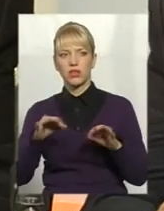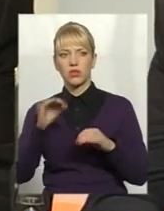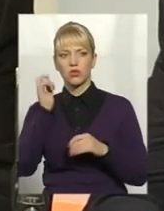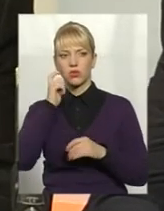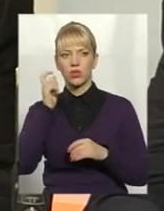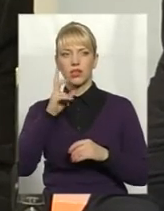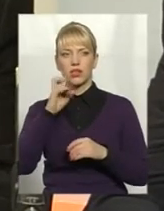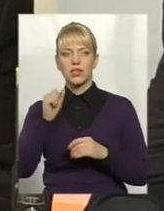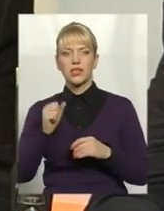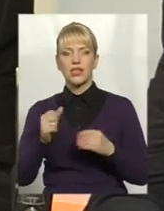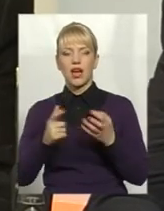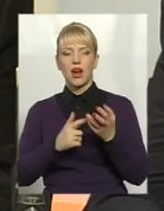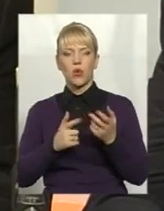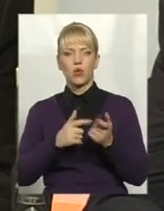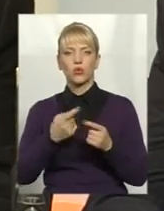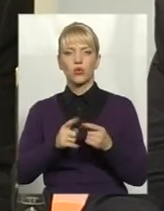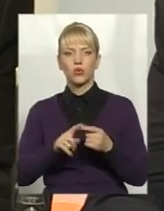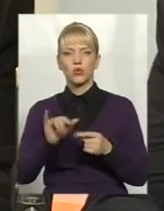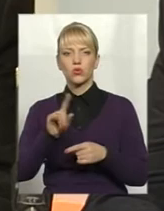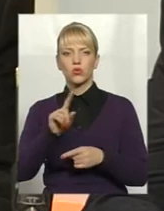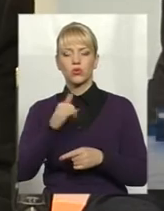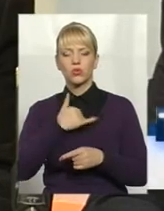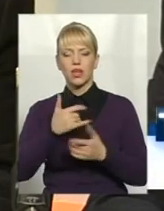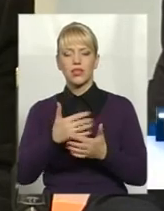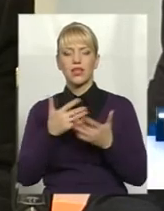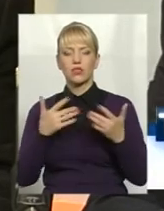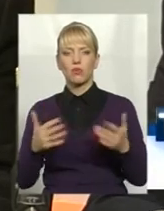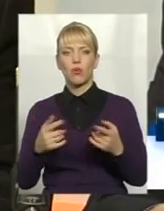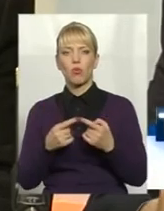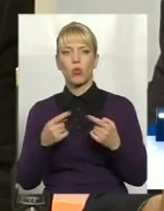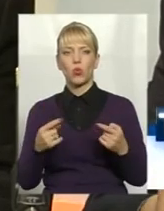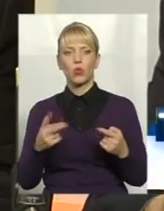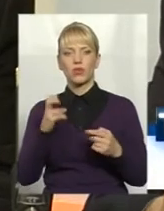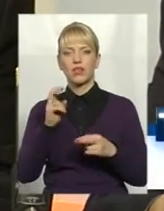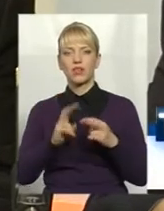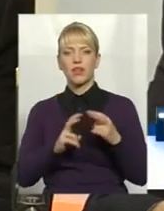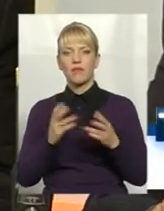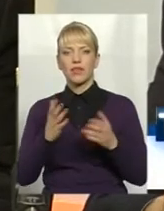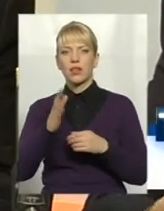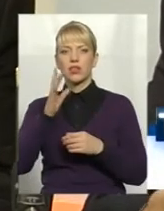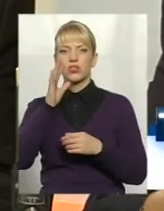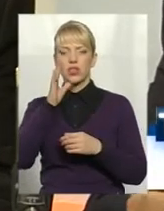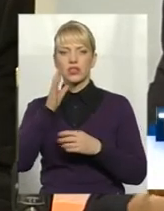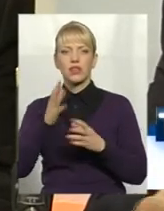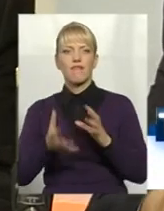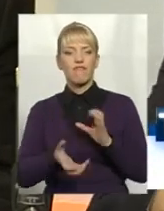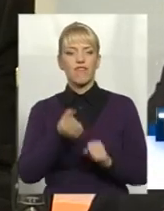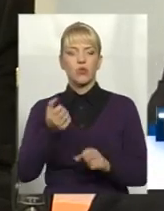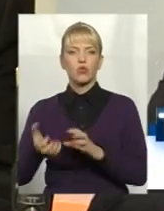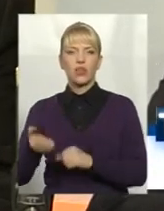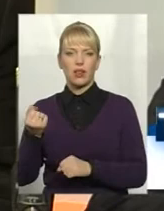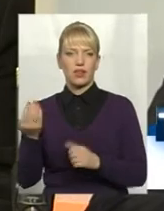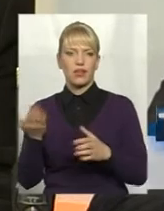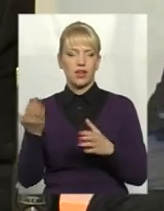за рахунок того, що в нас дуже різноманітна продукція на заводі, в якийсь час виручала кожна продукція.